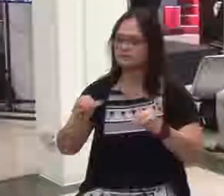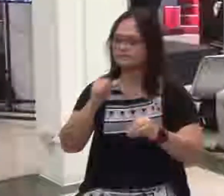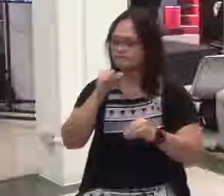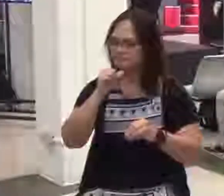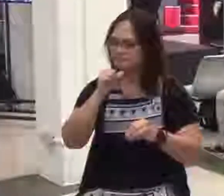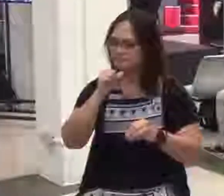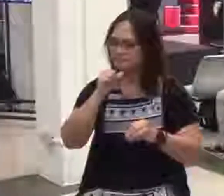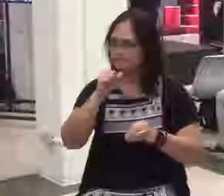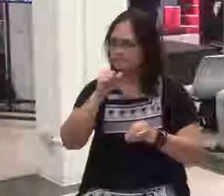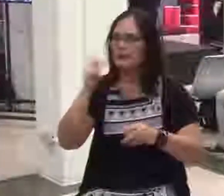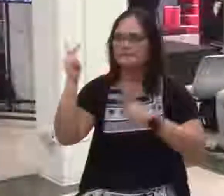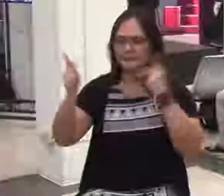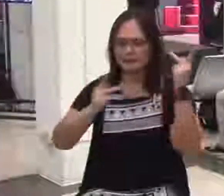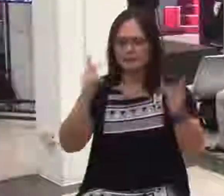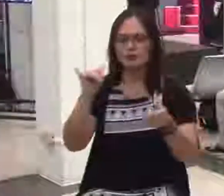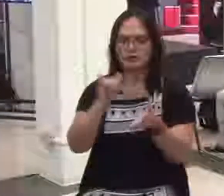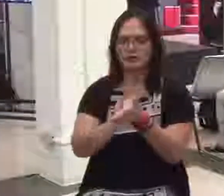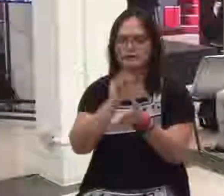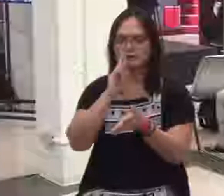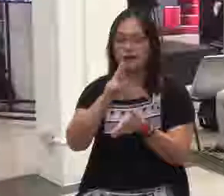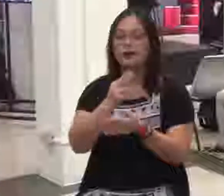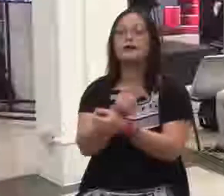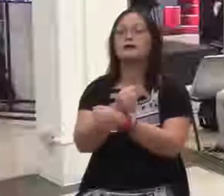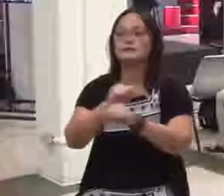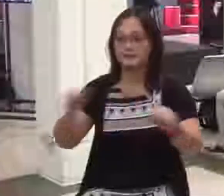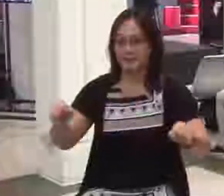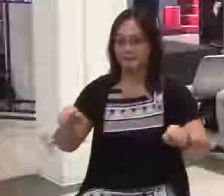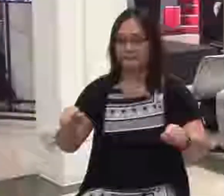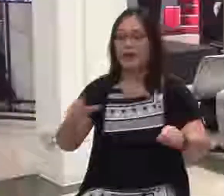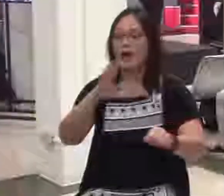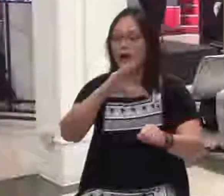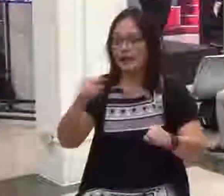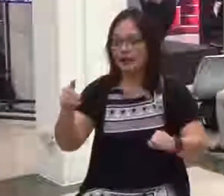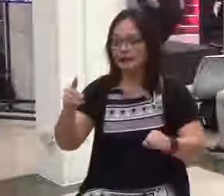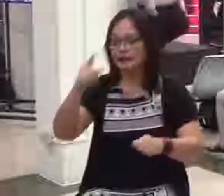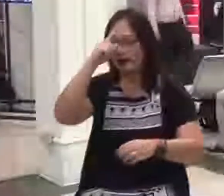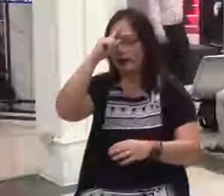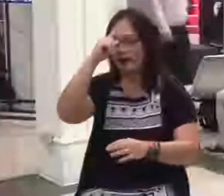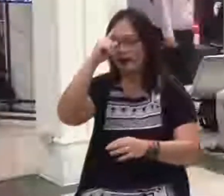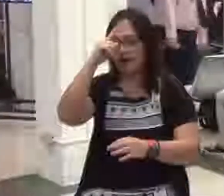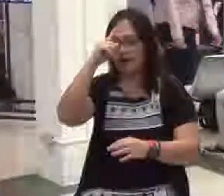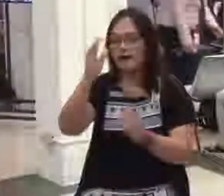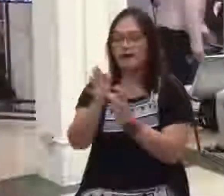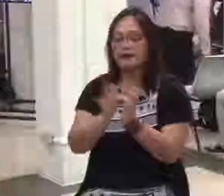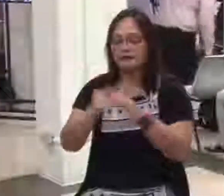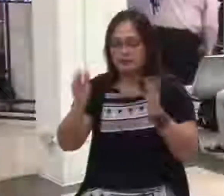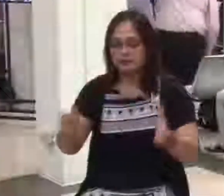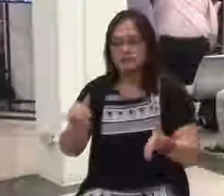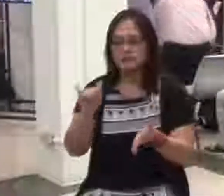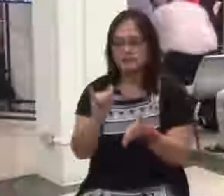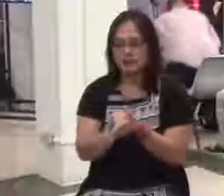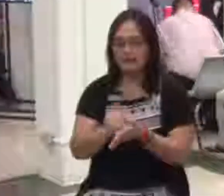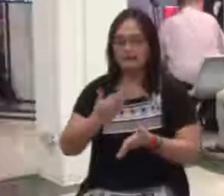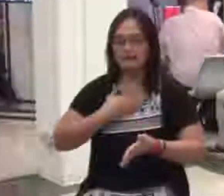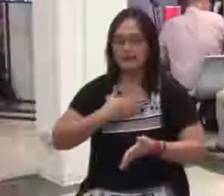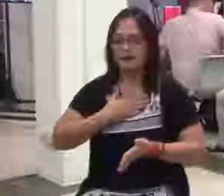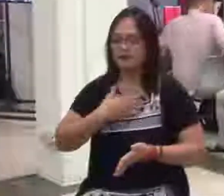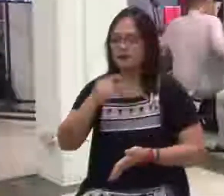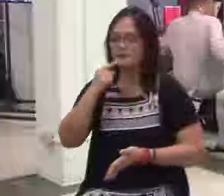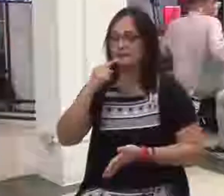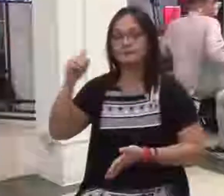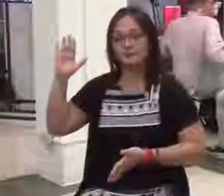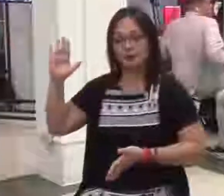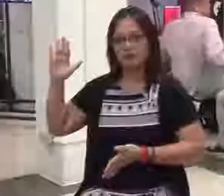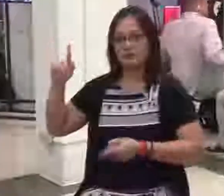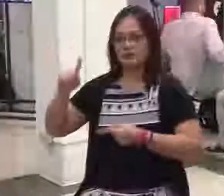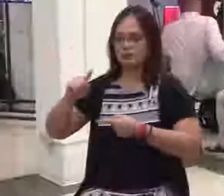lang ligtas. Kundi mga mananampalataya na mayroong commitment sa Diyos upang sila'y